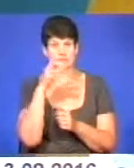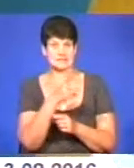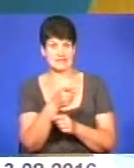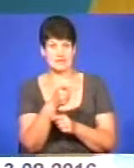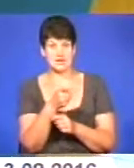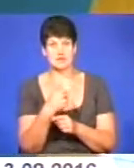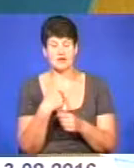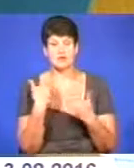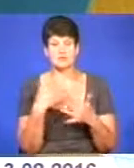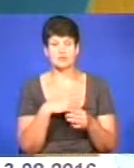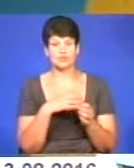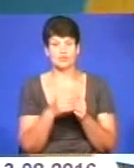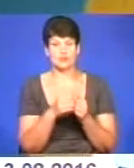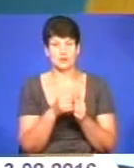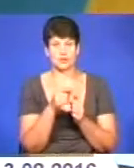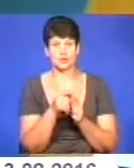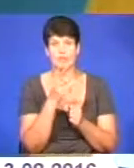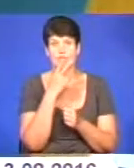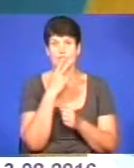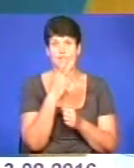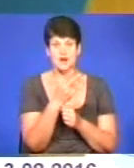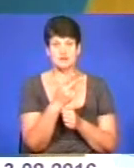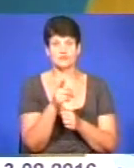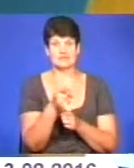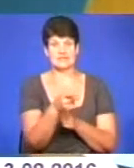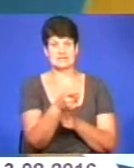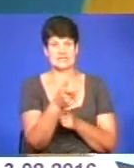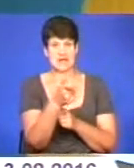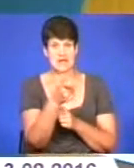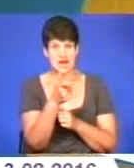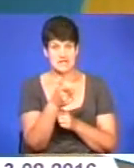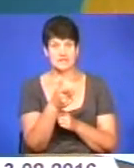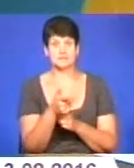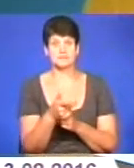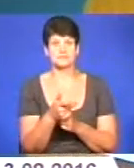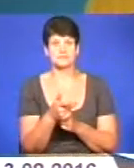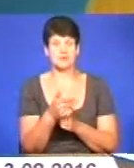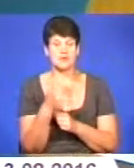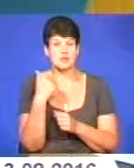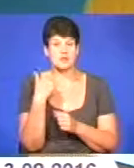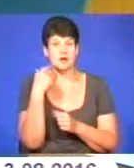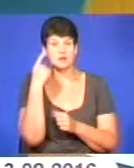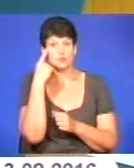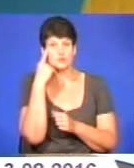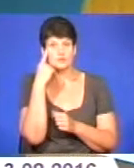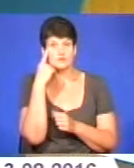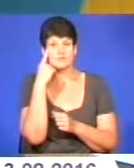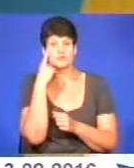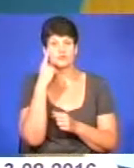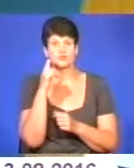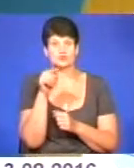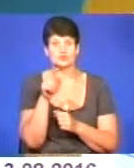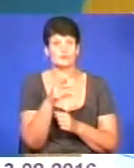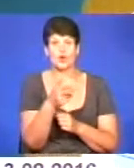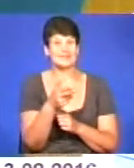вже був майже біля нього і потім побачив, що він стріляє. Я думав, що в нього не